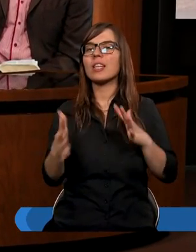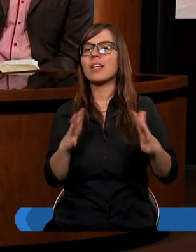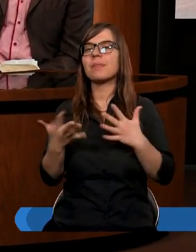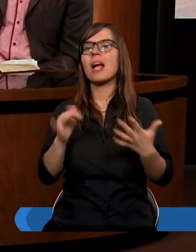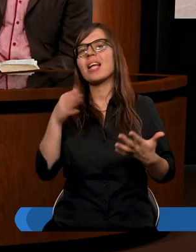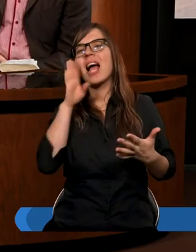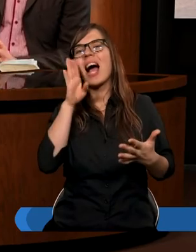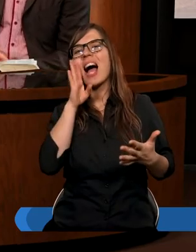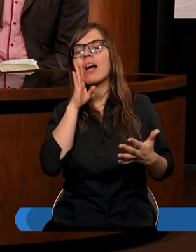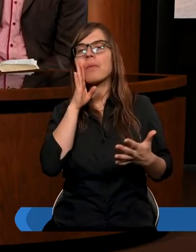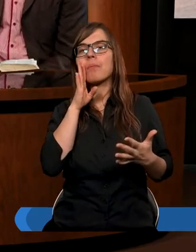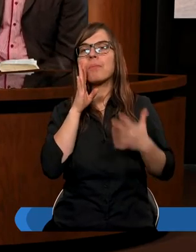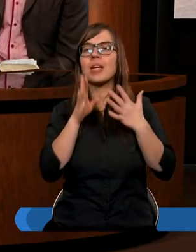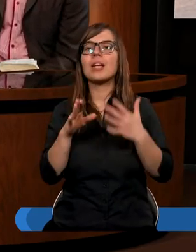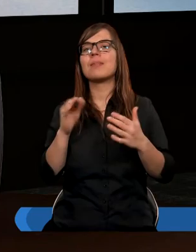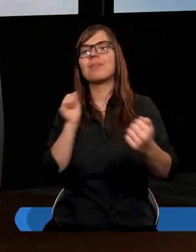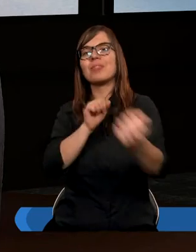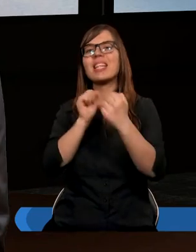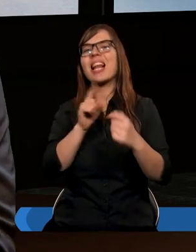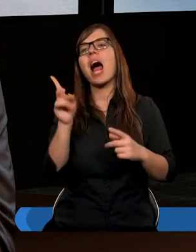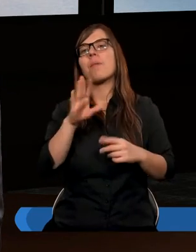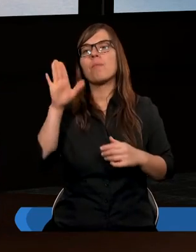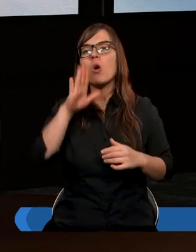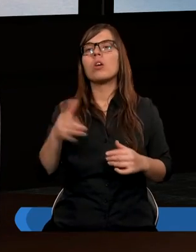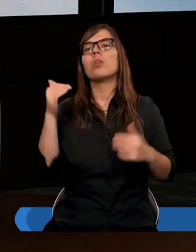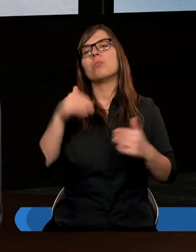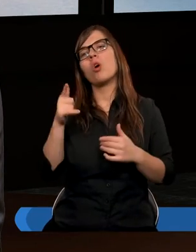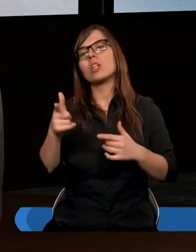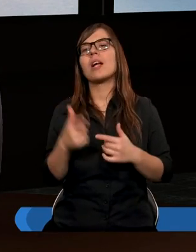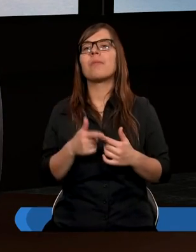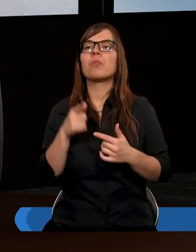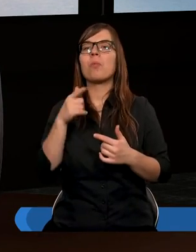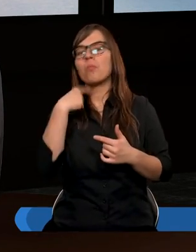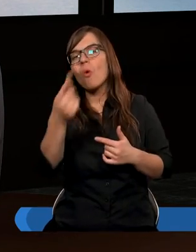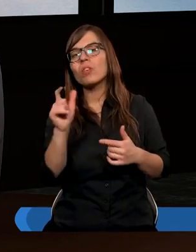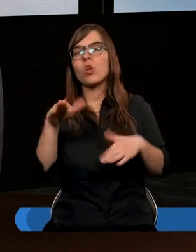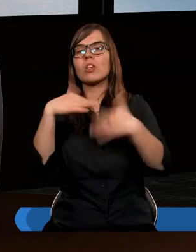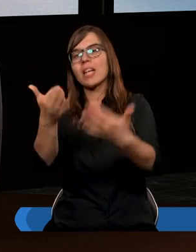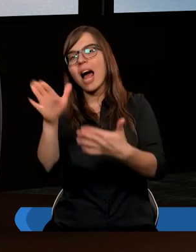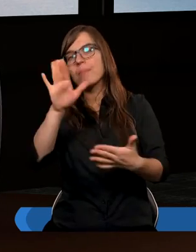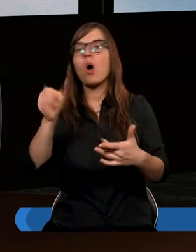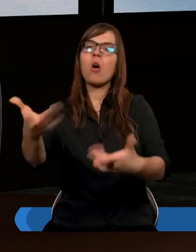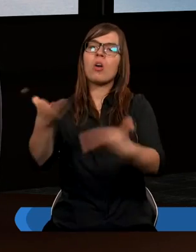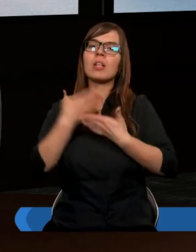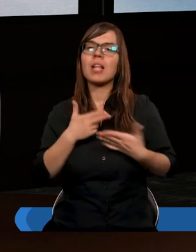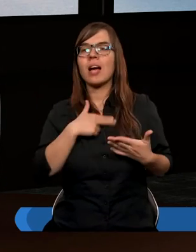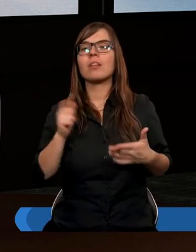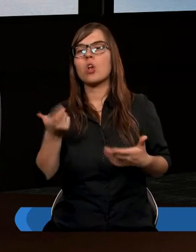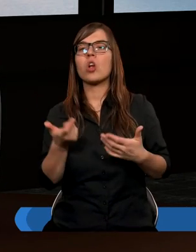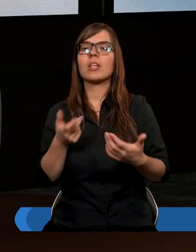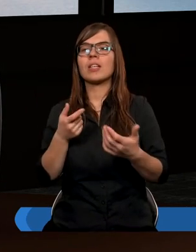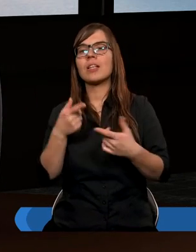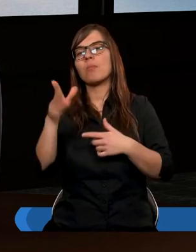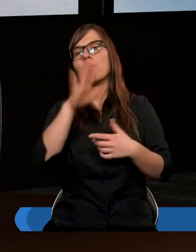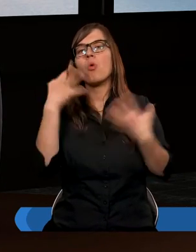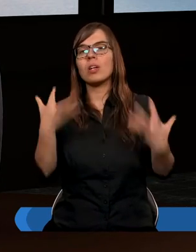taki jakby biznes z Bogiem że my dajemy Bogu a On daje nam ale myślę że